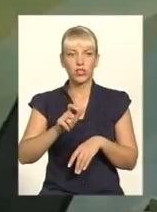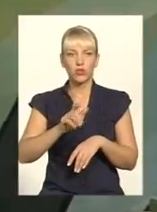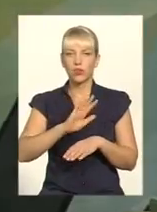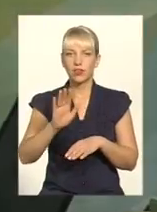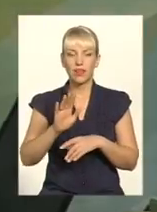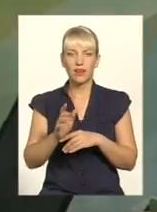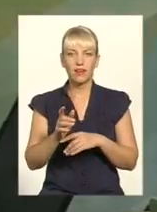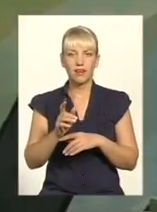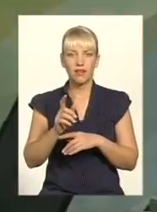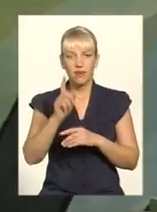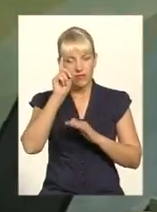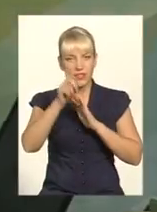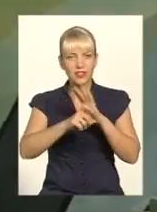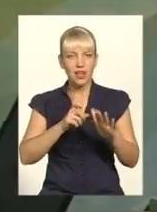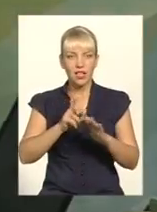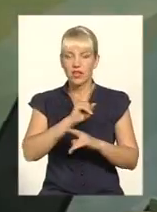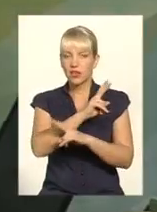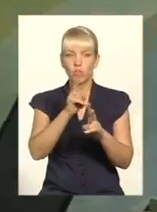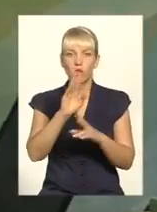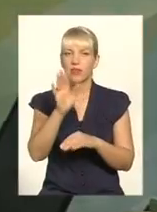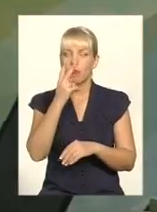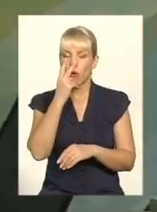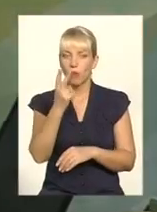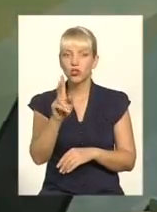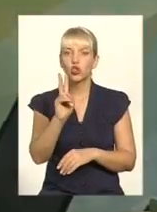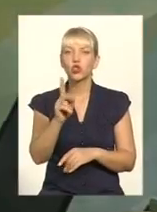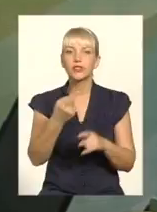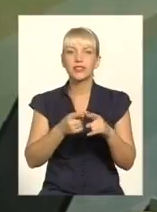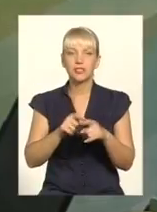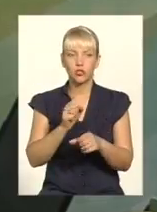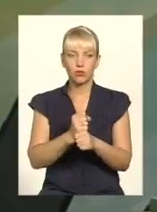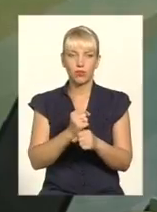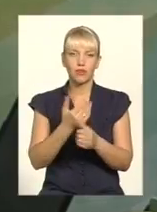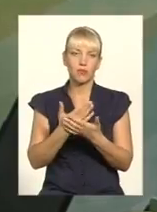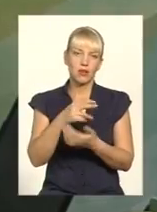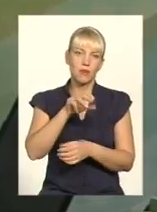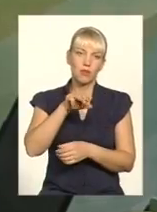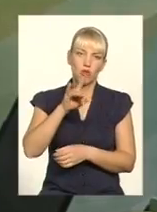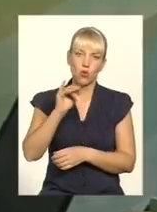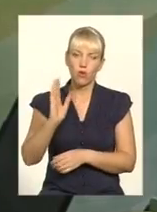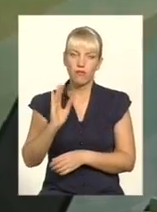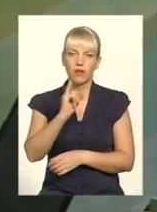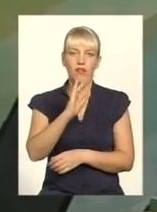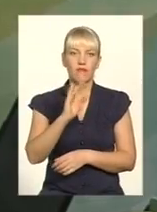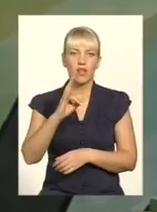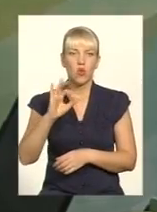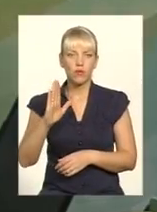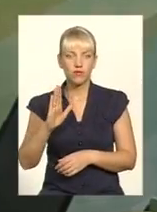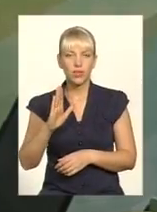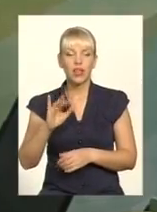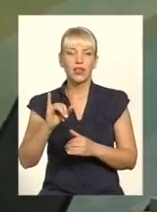вичислить. Ніхто не побачив, що це зробила саме та людина, Петров, Іванов. І вони вважають, що